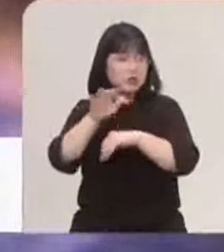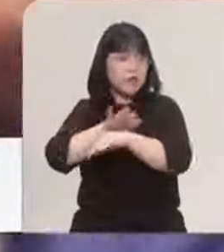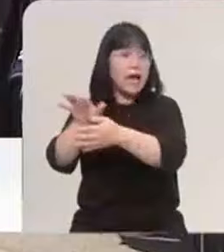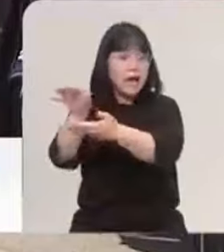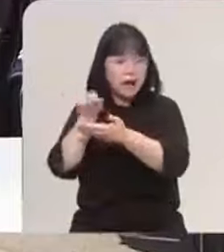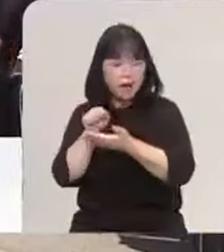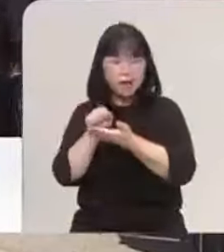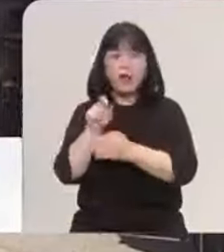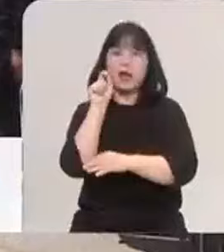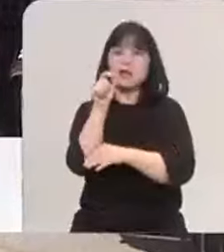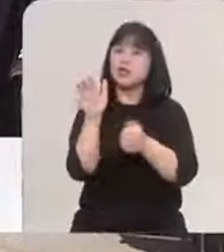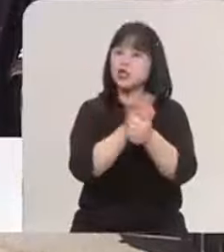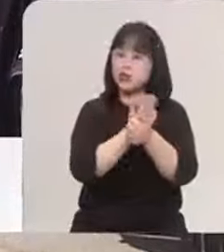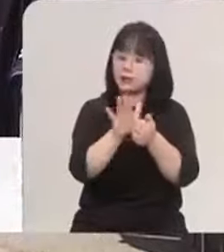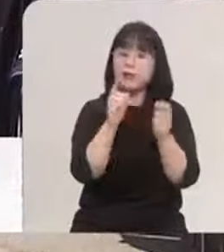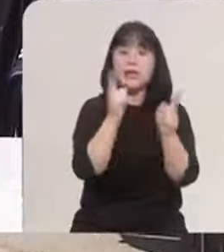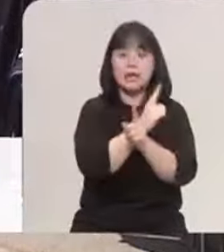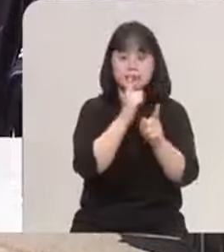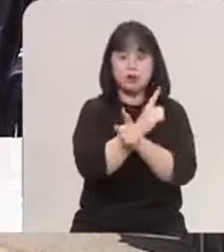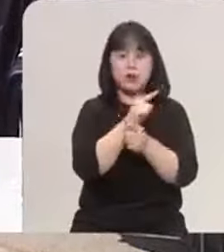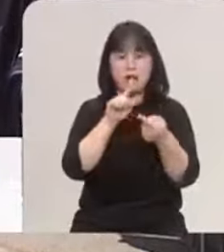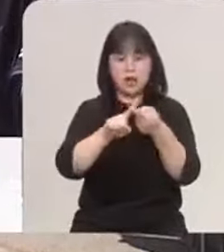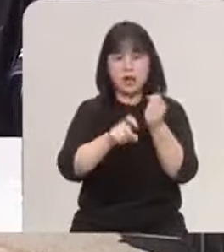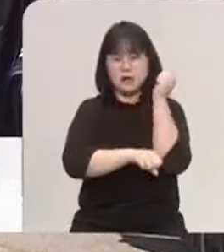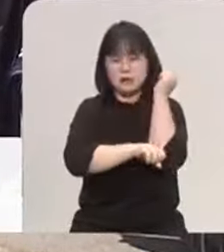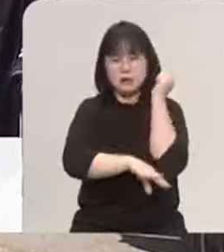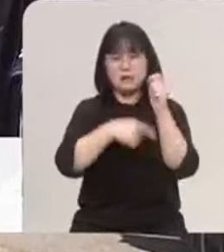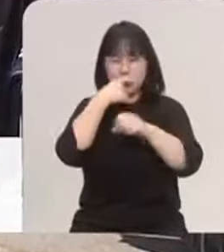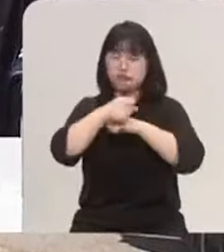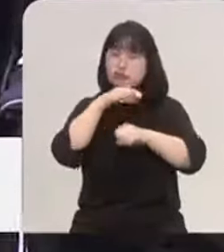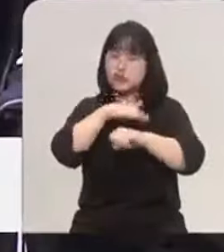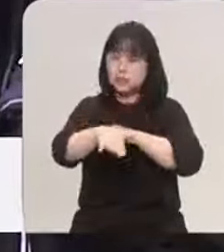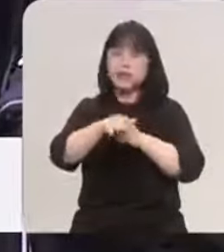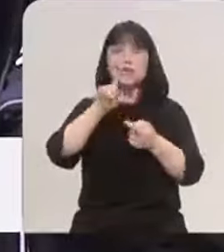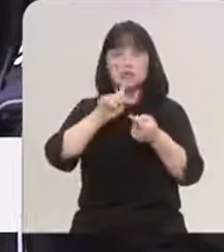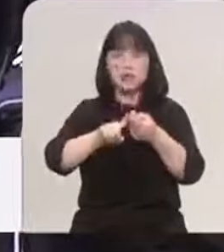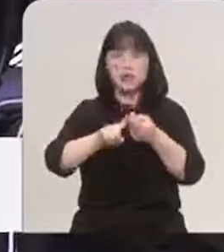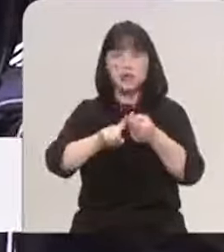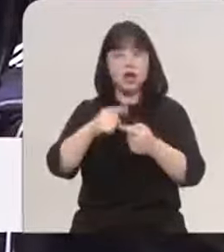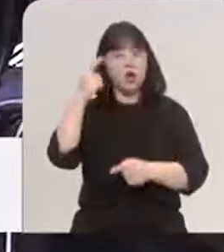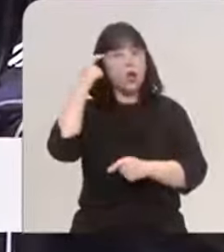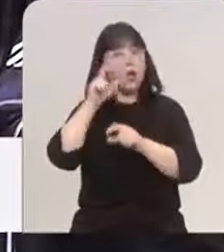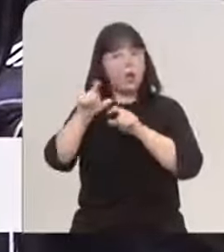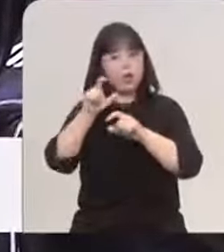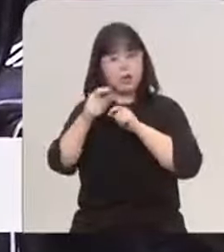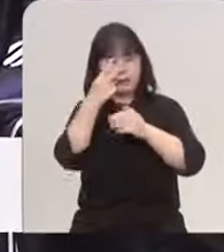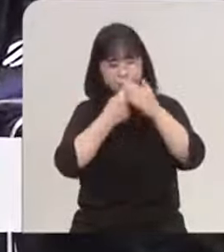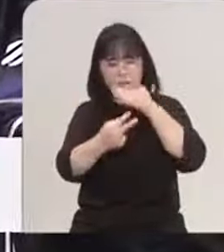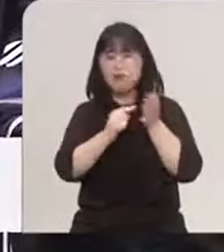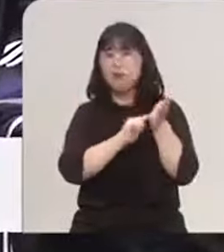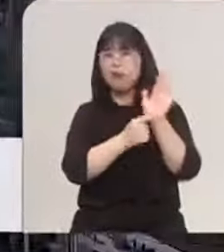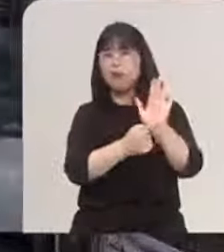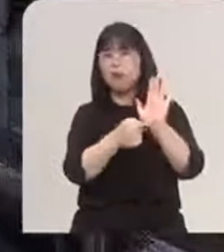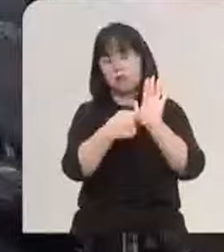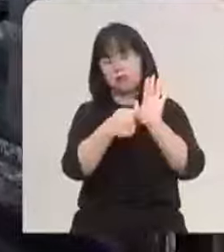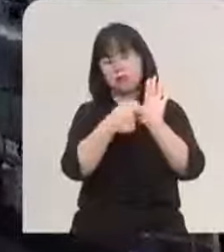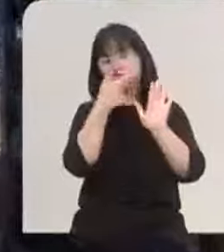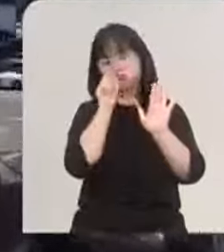행정 서비스도 개선할 풀뿌리 민주주의에 대한 고민과 비전 제시는 턱없이 부족해 보입니다.